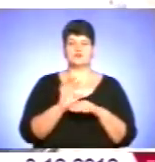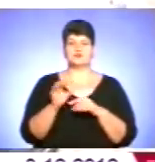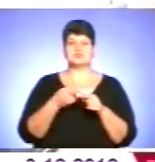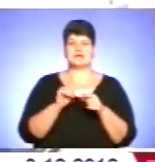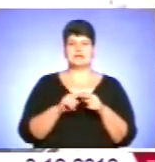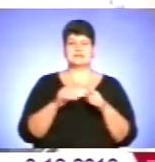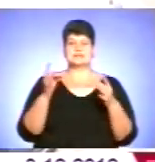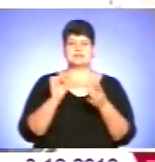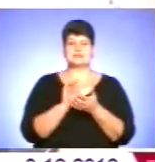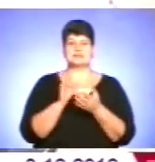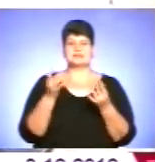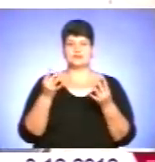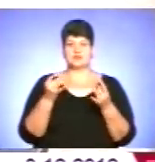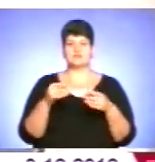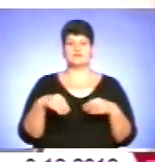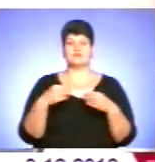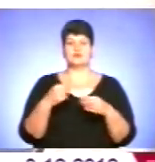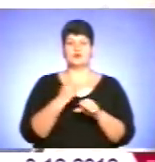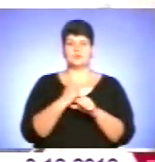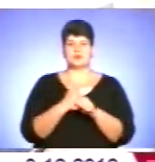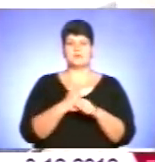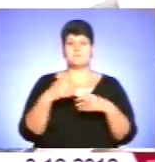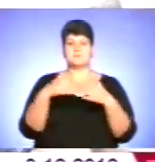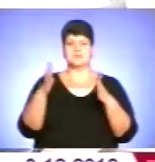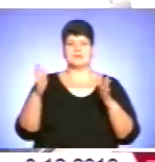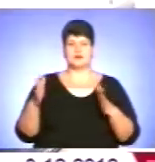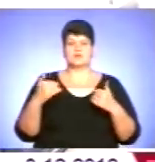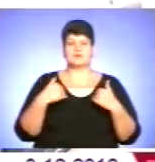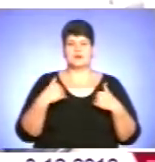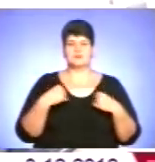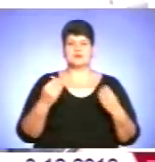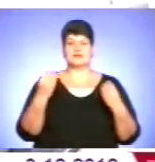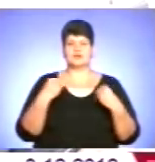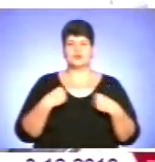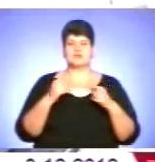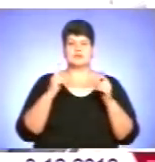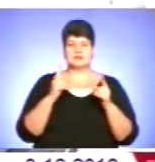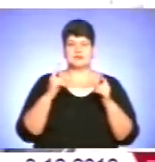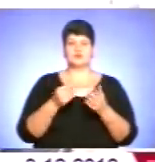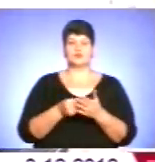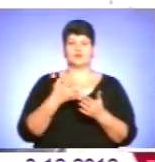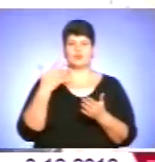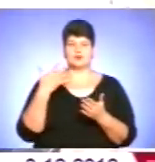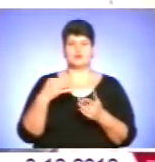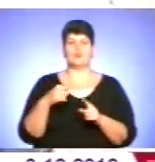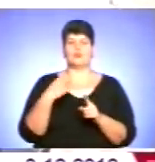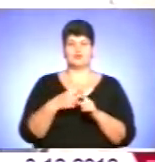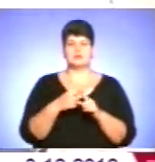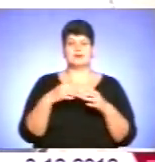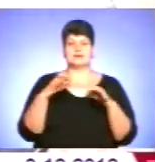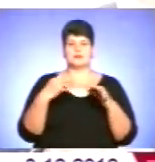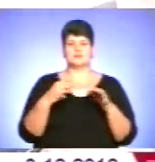виготовляє пакувальну тару. Нам вже відпускається сировина, гаразд дорожче, плюс транспортні